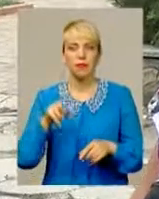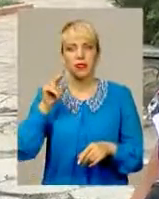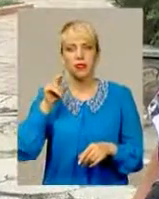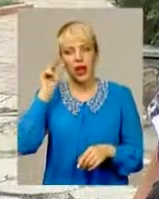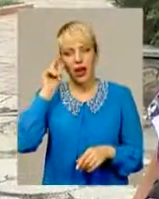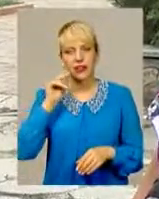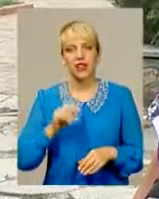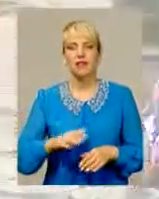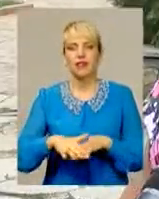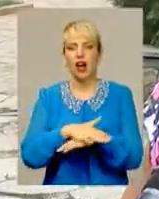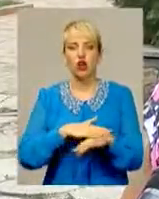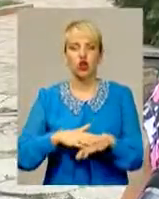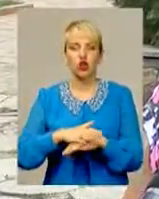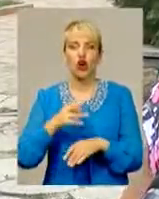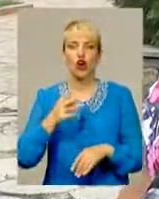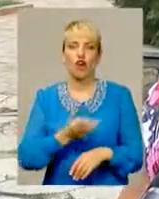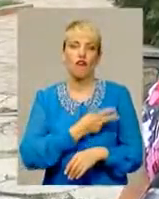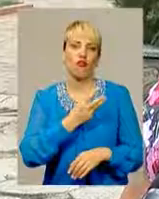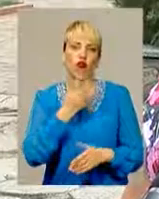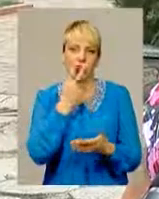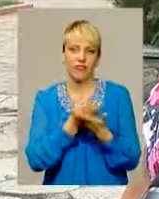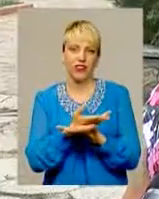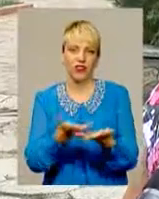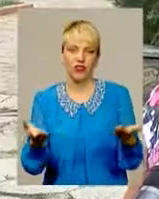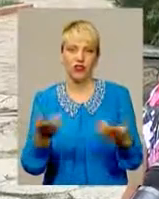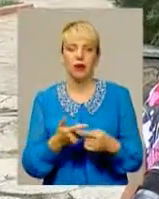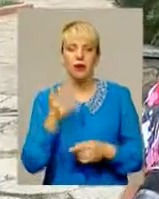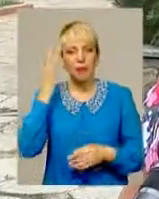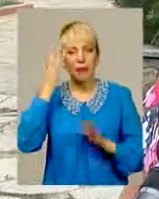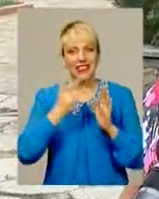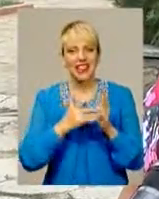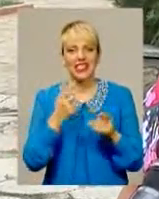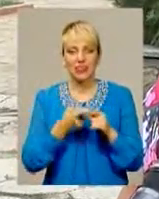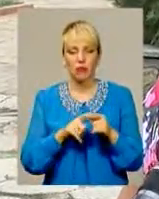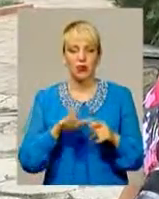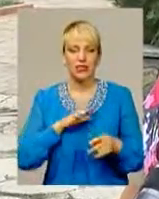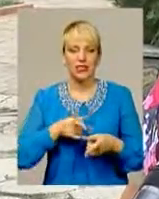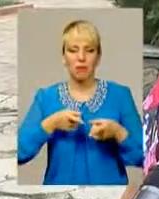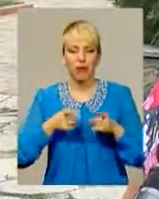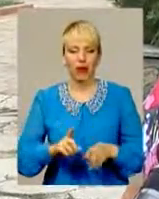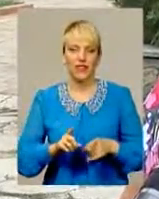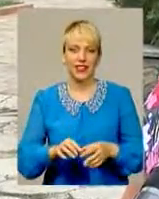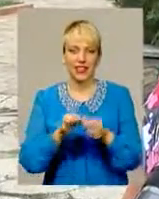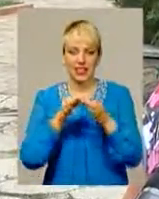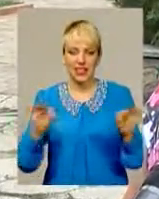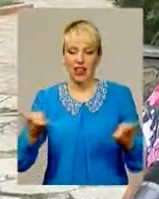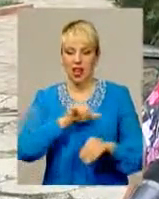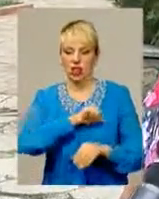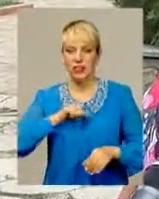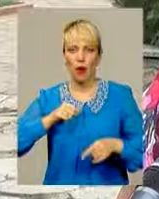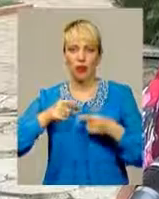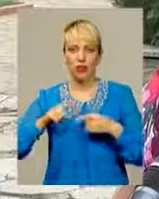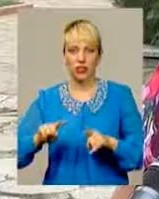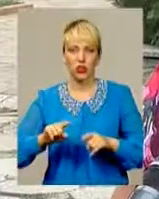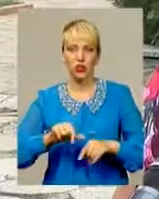волевиявлення. Мета була створення справді незалежної, самостійної, при тому самодостатньої української